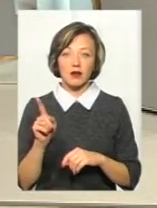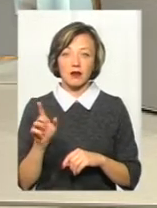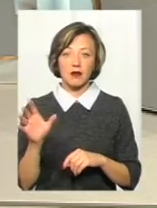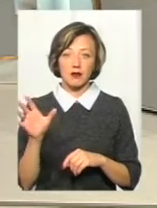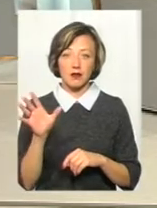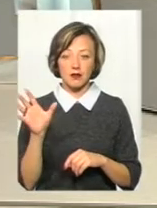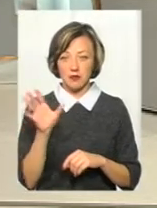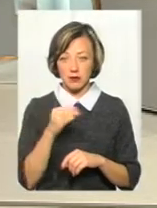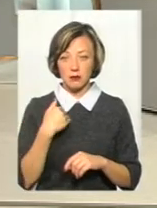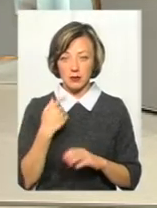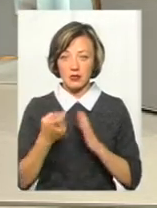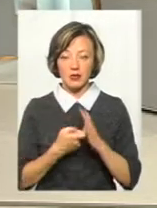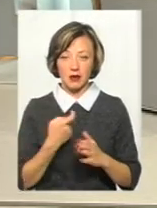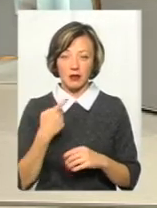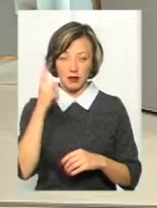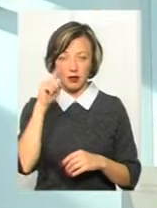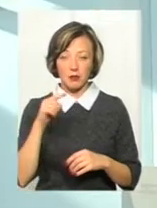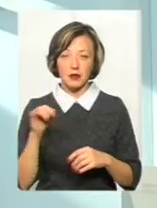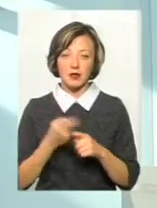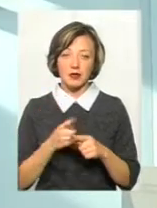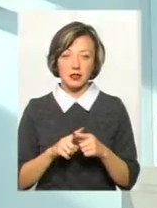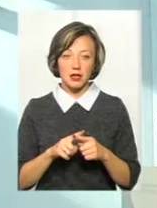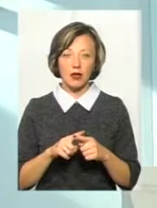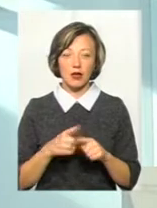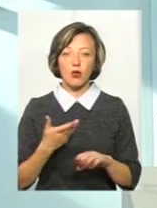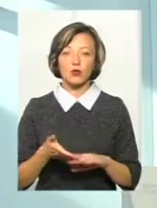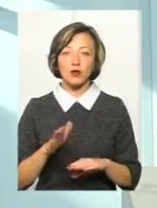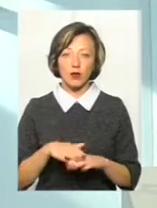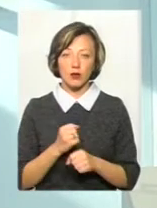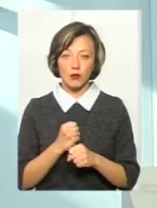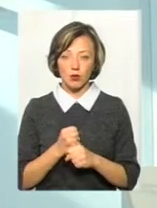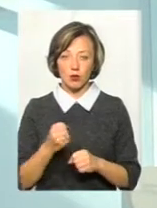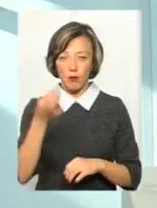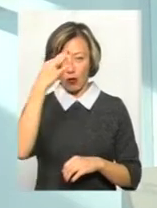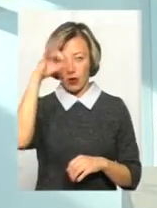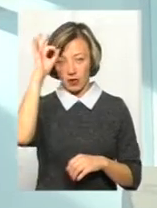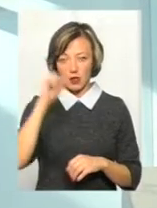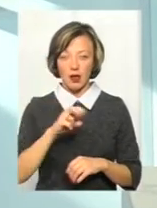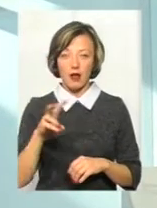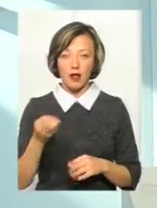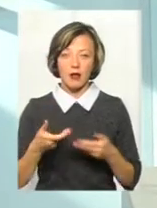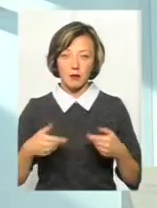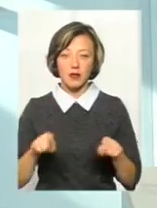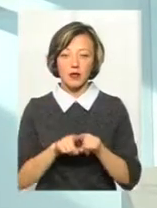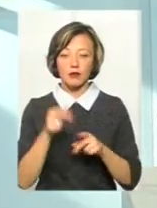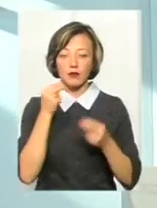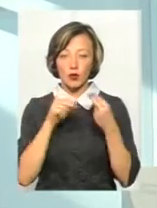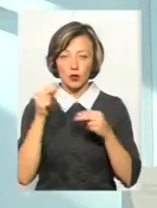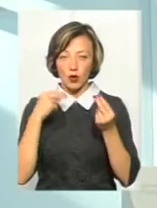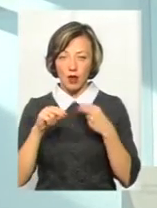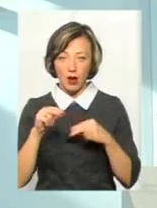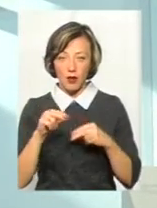нам відомі, наприклад. І це ускладнює роботу поліції. Але ми теж вдосконалюємося